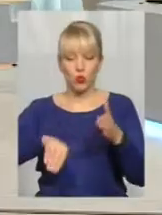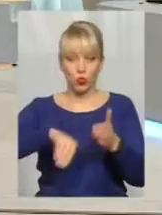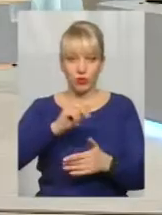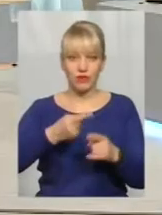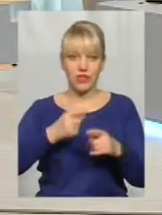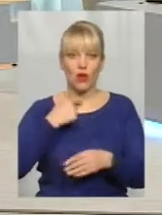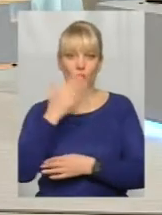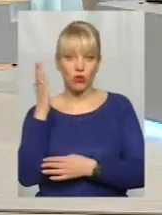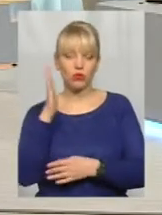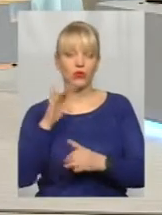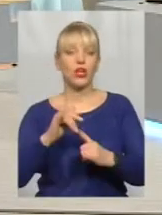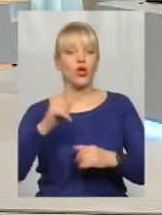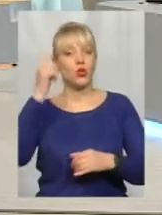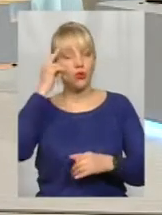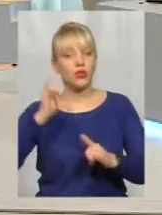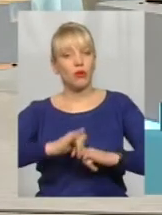держави?